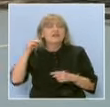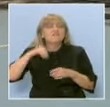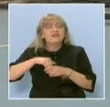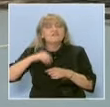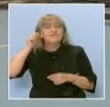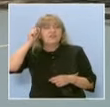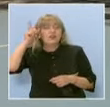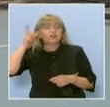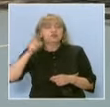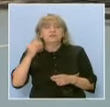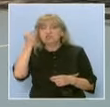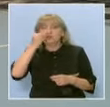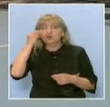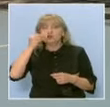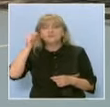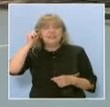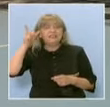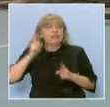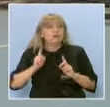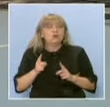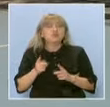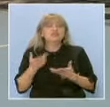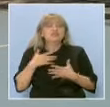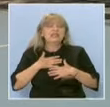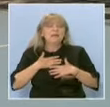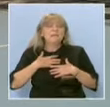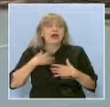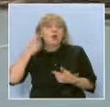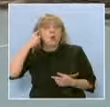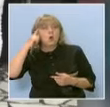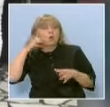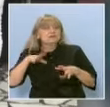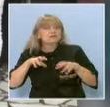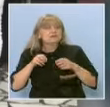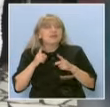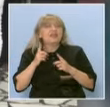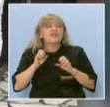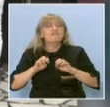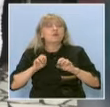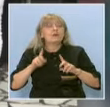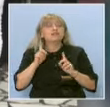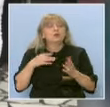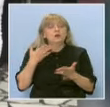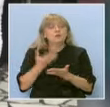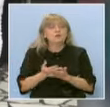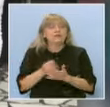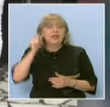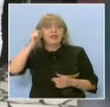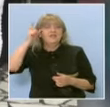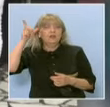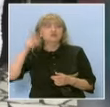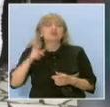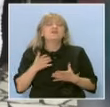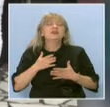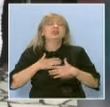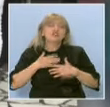изкуственият интелект изобщо може да придобие някакво съзнание и осмисляне на информацията, която предлага. Мисля, че винаги философията ще принадлежи